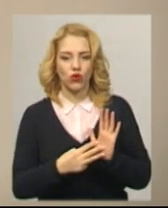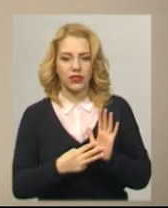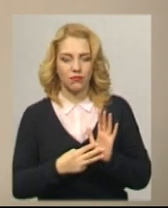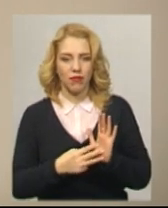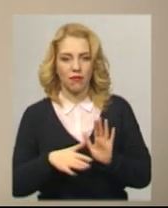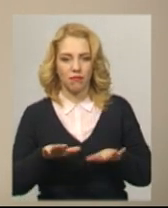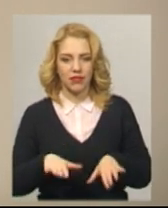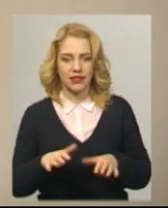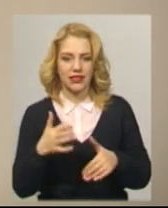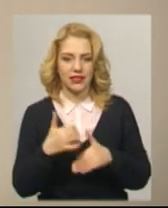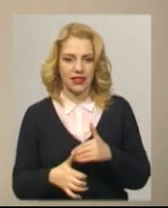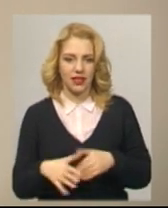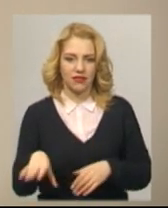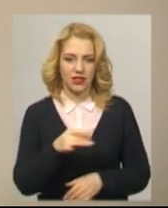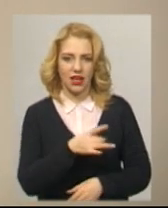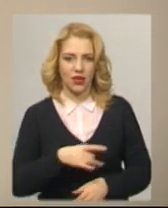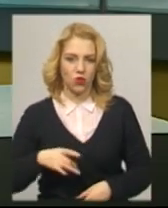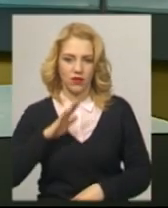всіх регіонів нашої держави.